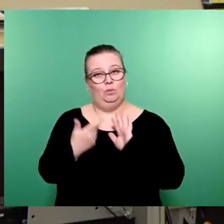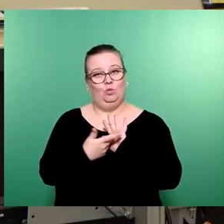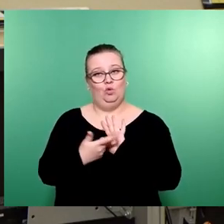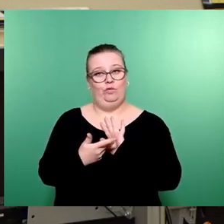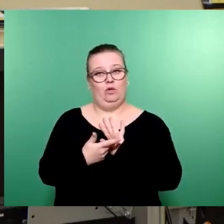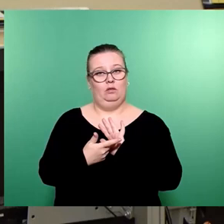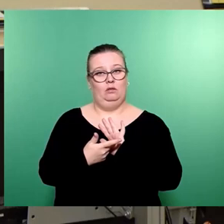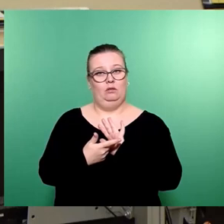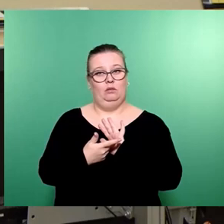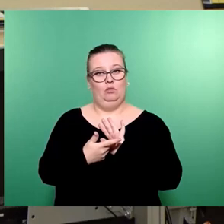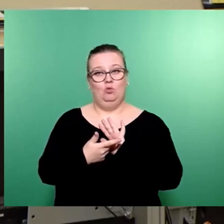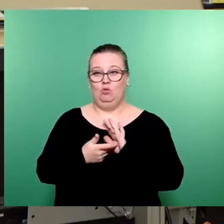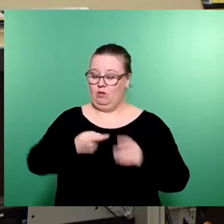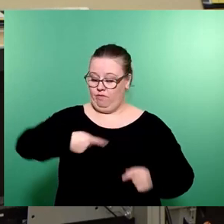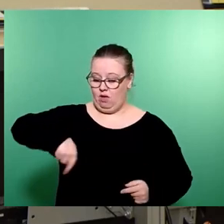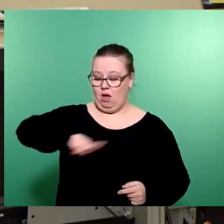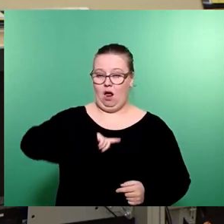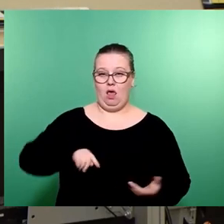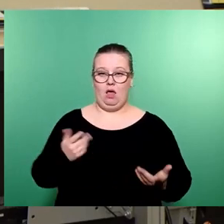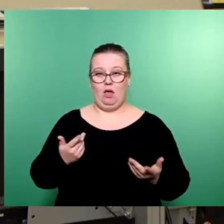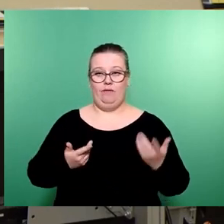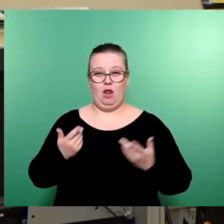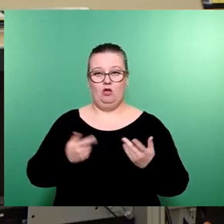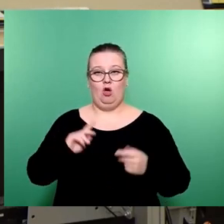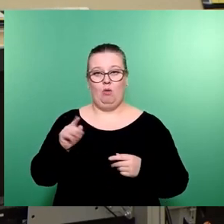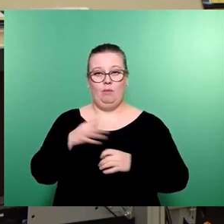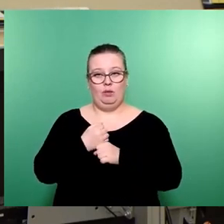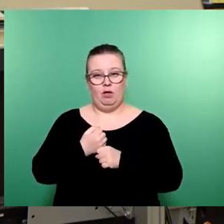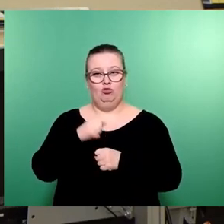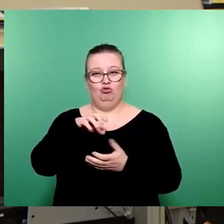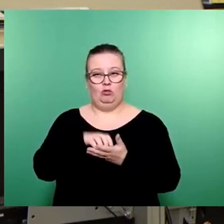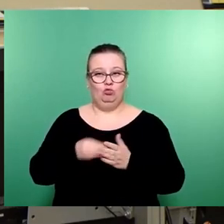sich, so wie wir das alle machen sollten, vor die Mitarbeiter der Stadt zu stellen.